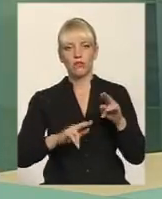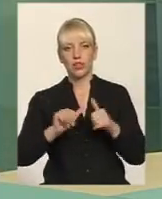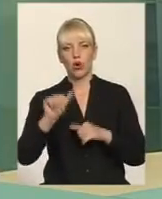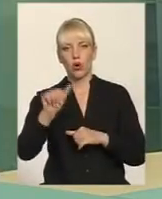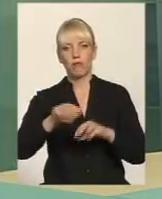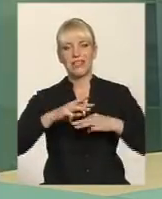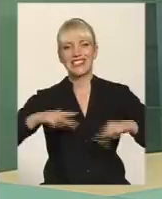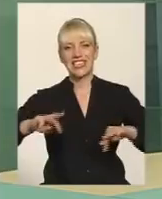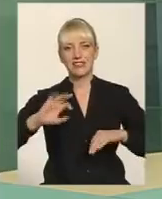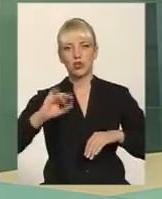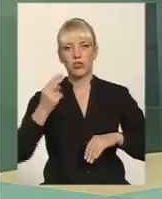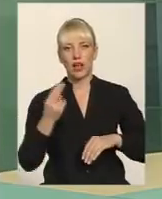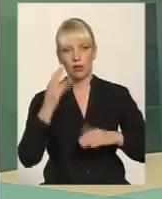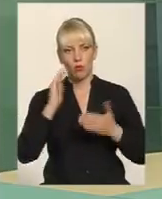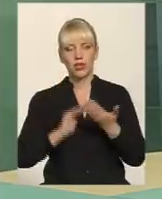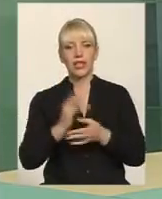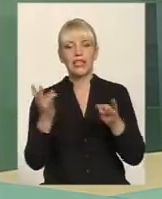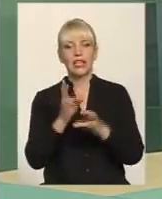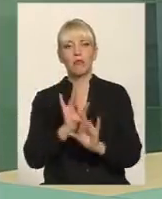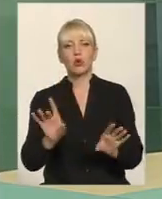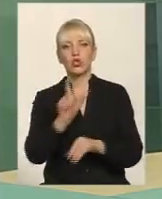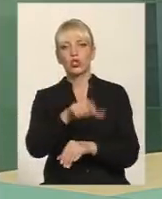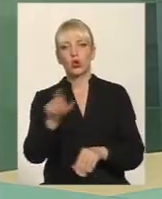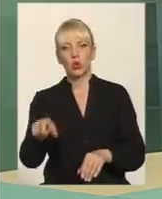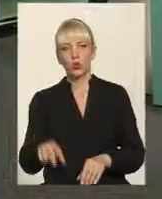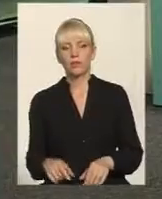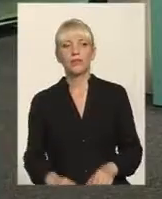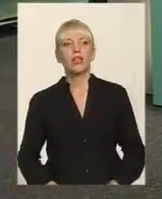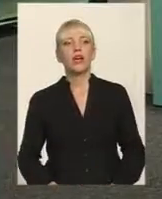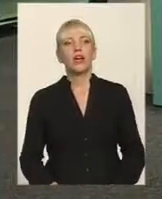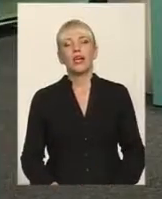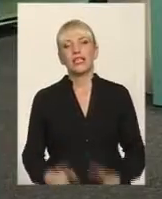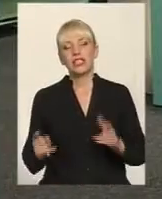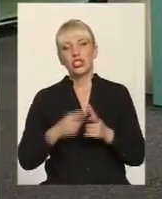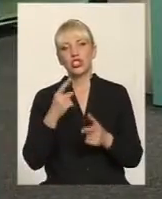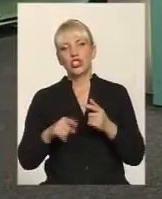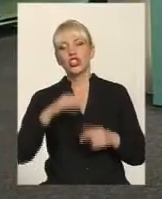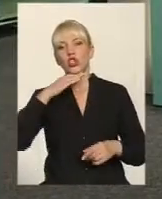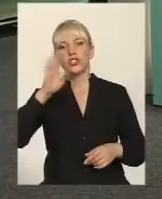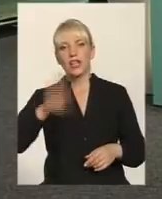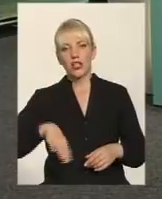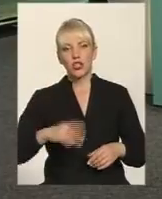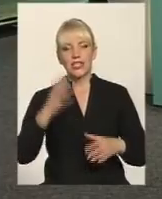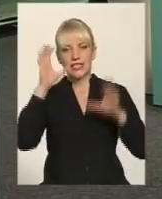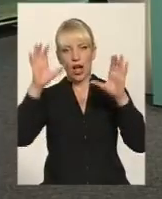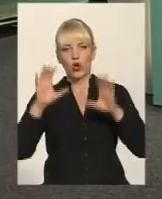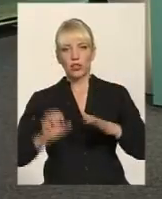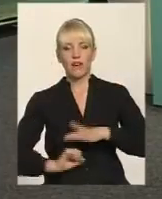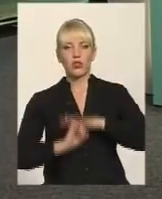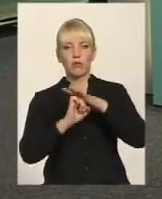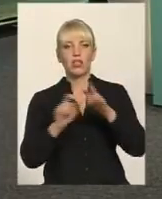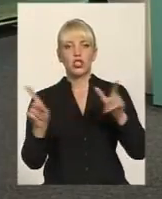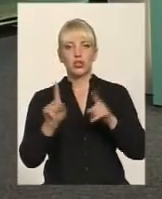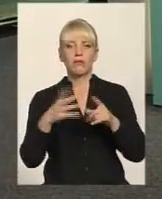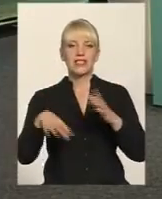Саме вони. Має бути, а, договір, треба людям роз'яснити. Договір, який дасть... Чи достатньо нині законодавчої бази, аби це все